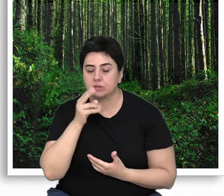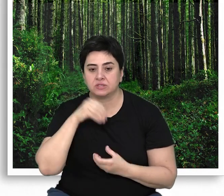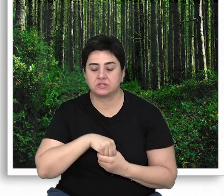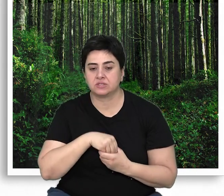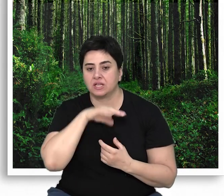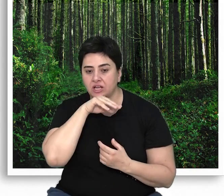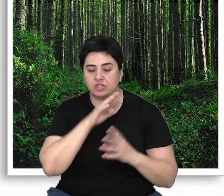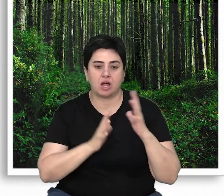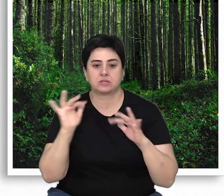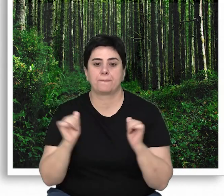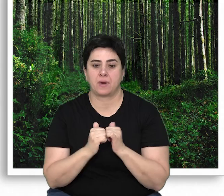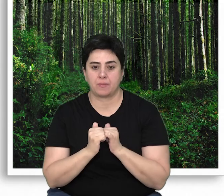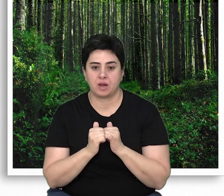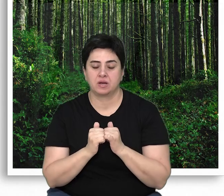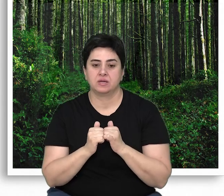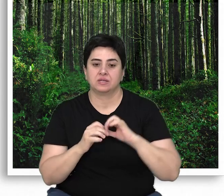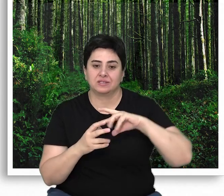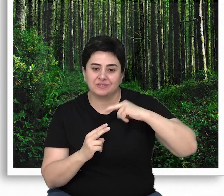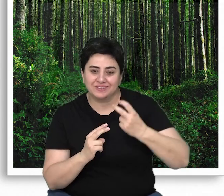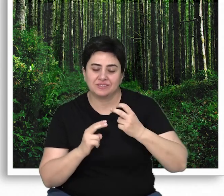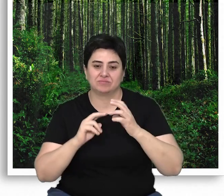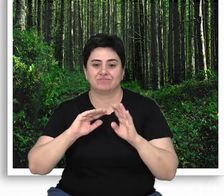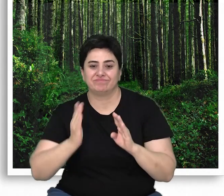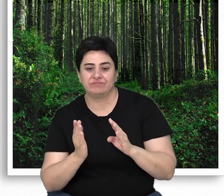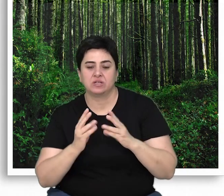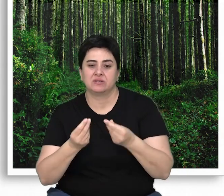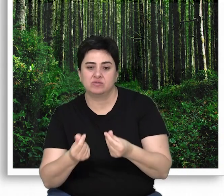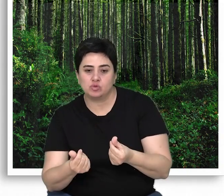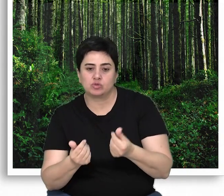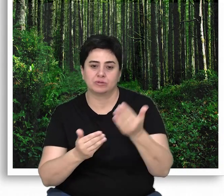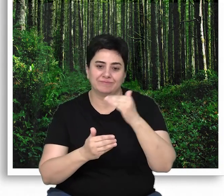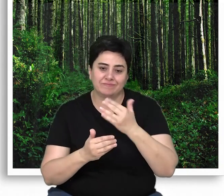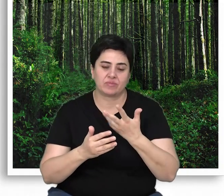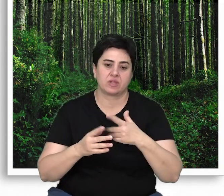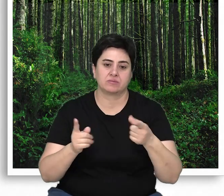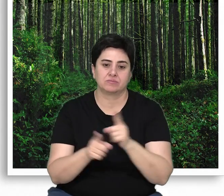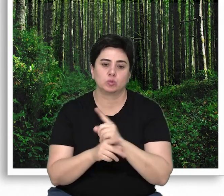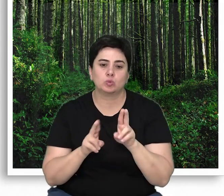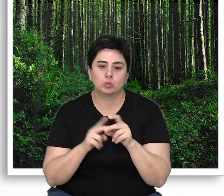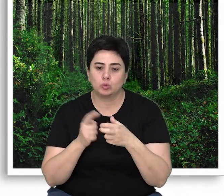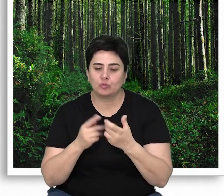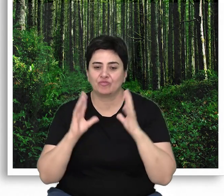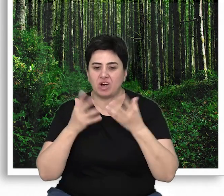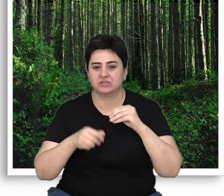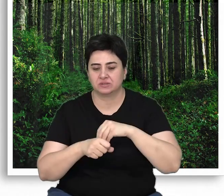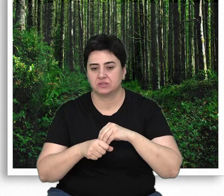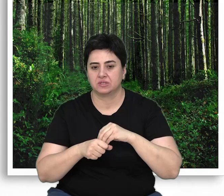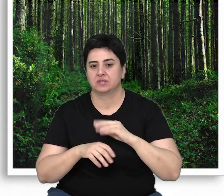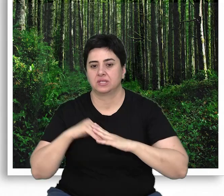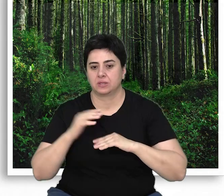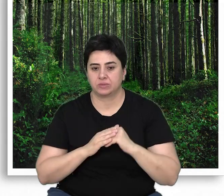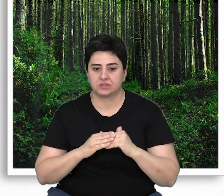içinde yaşlı ağaçlarla birlikte kıvrık, devrik, çürük ve dikili kuru ağaçların fazlalığıyla